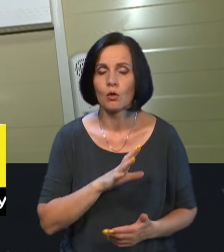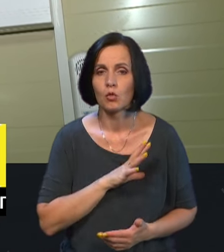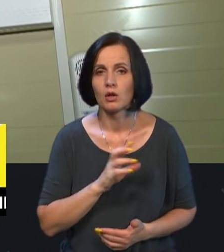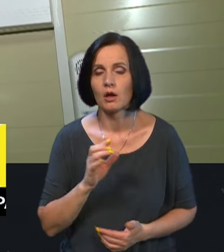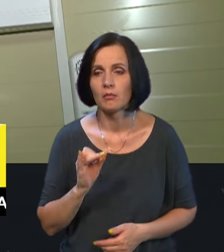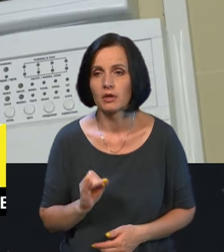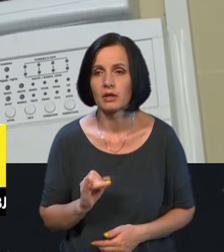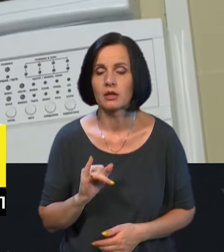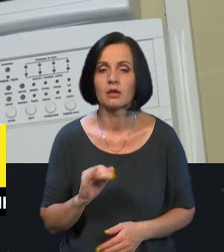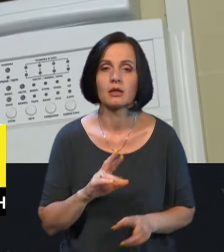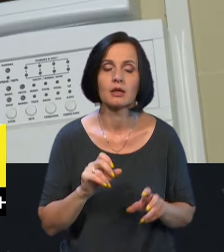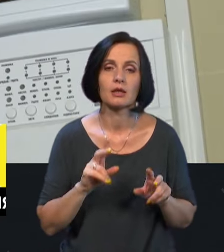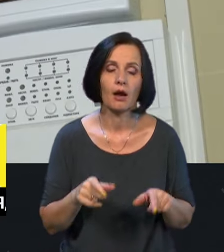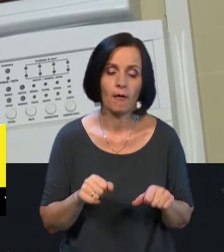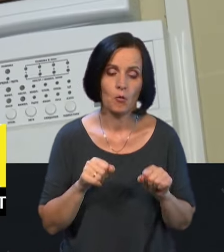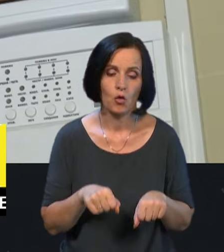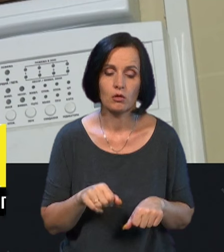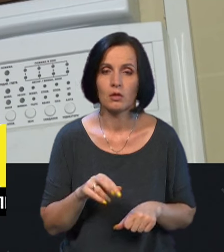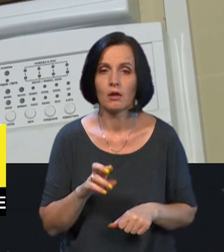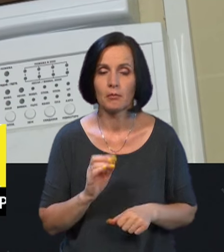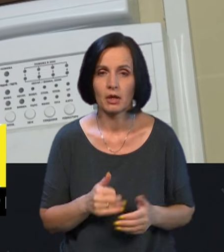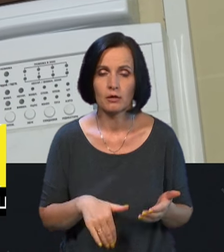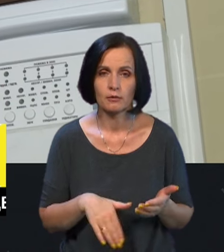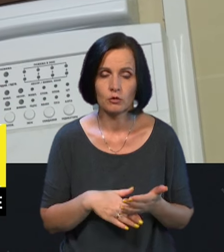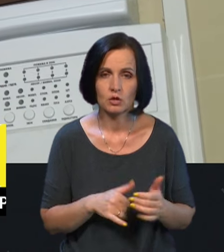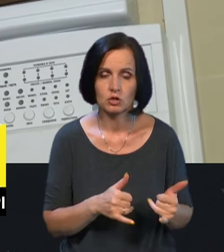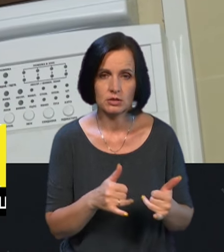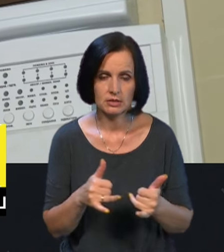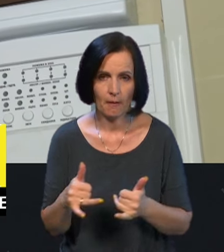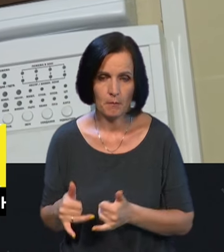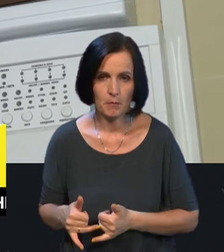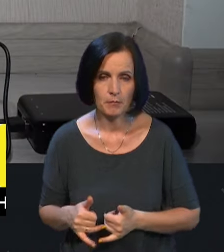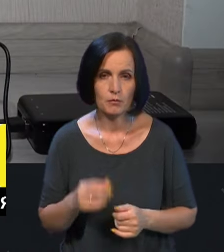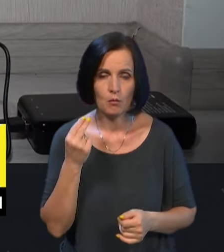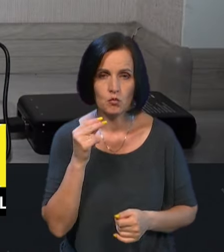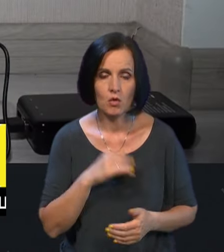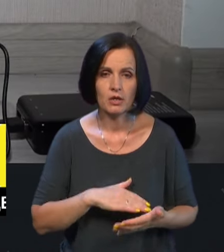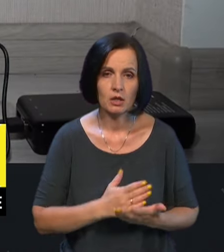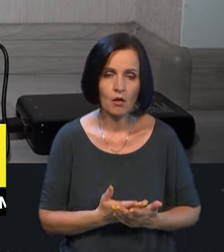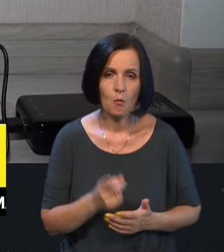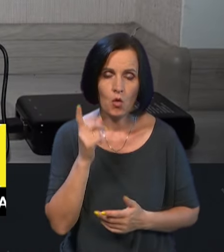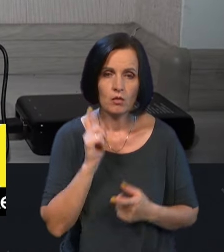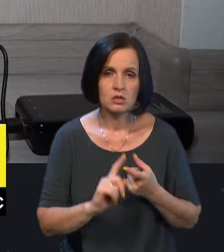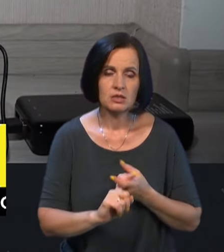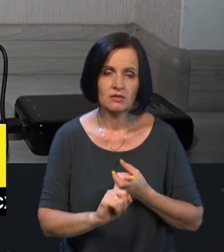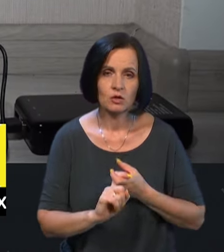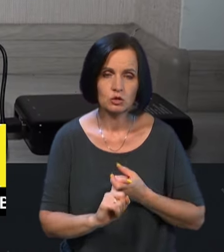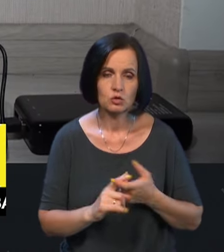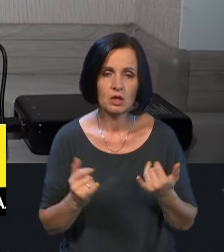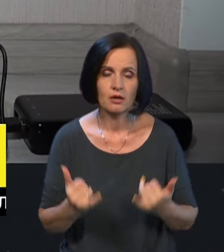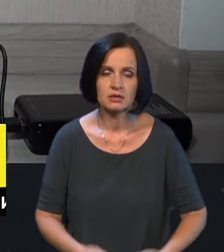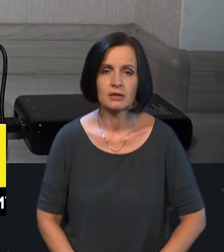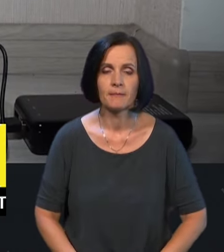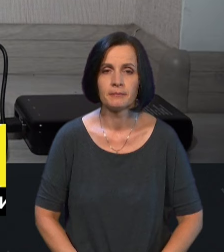як могла б сприяти забезпеченню покращення якості мобільного зв'язку зараз?